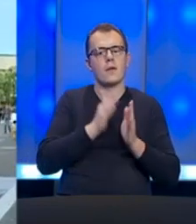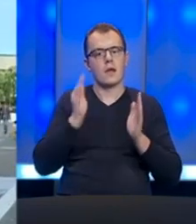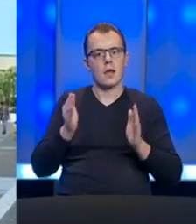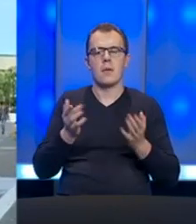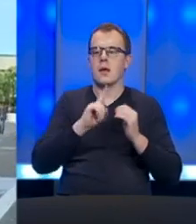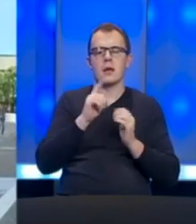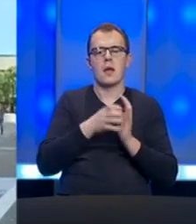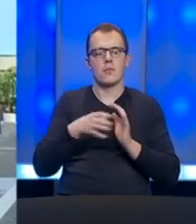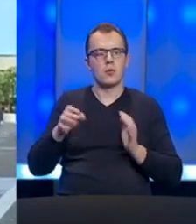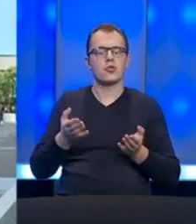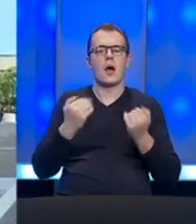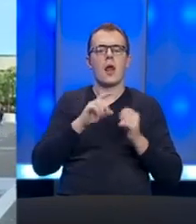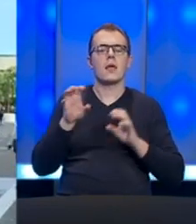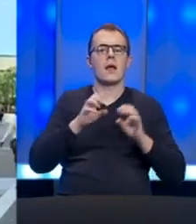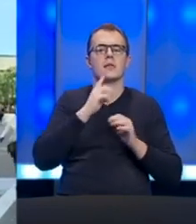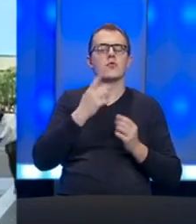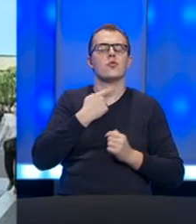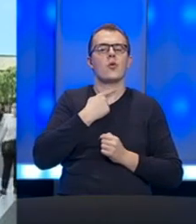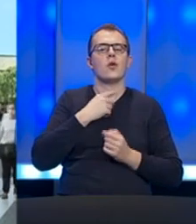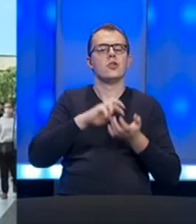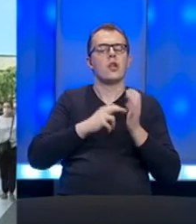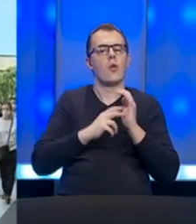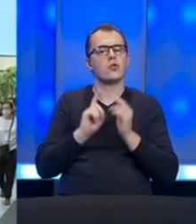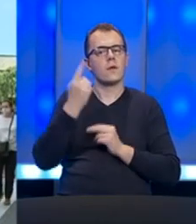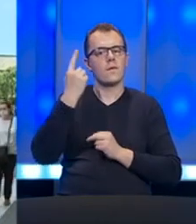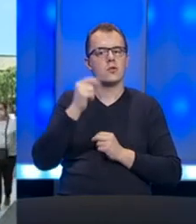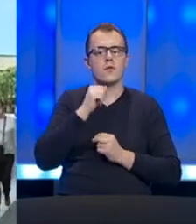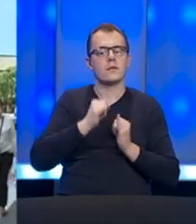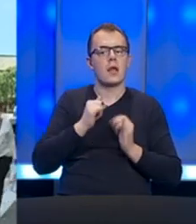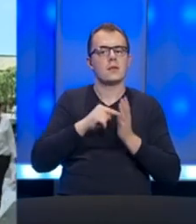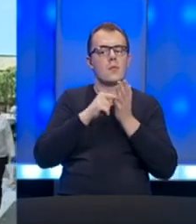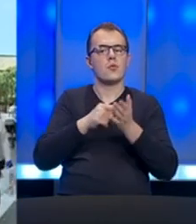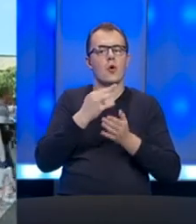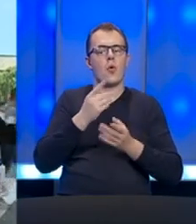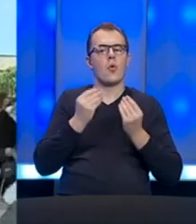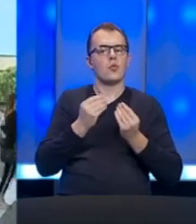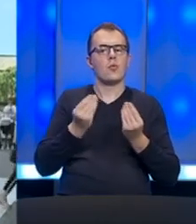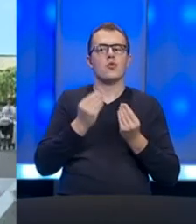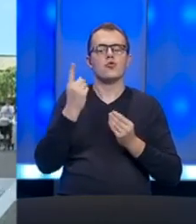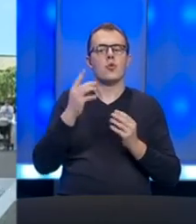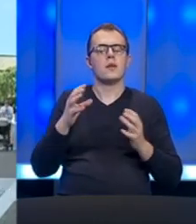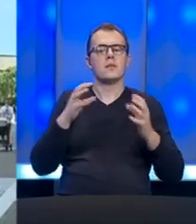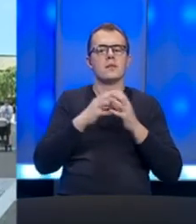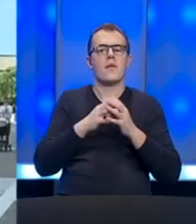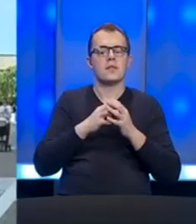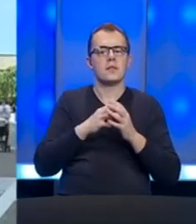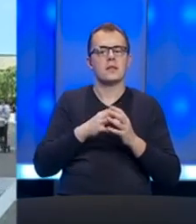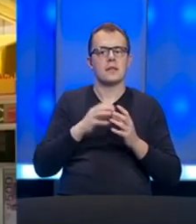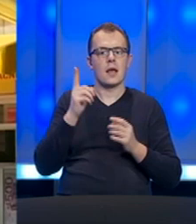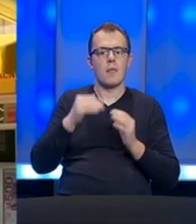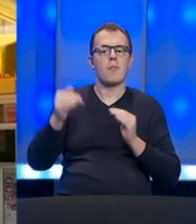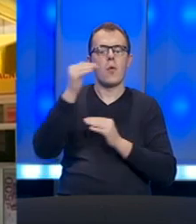isto tako i radnici koji su proglašeni tehnološkom i viškom. I sada se pokazalo koliko je dobro što je Savijs sindikata povećao